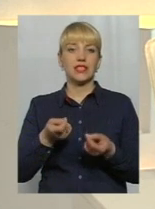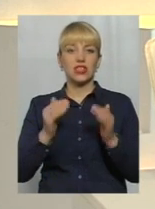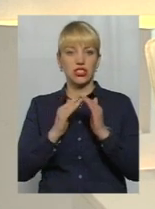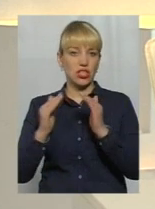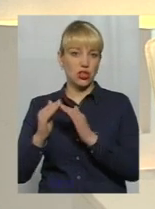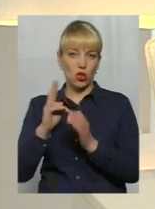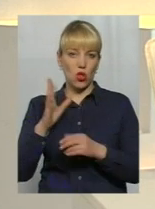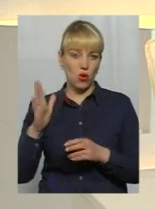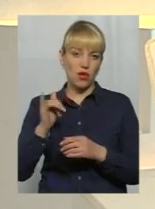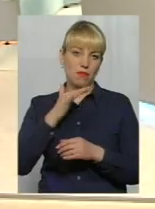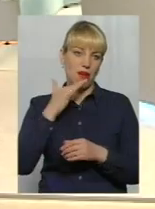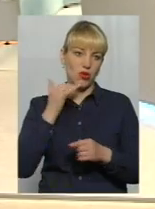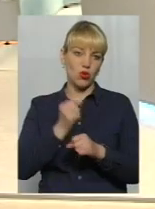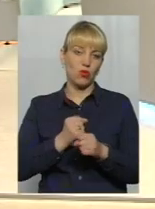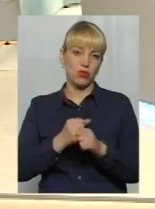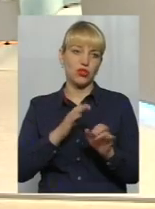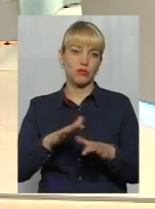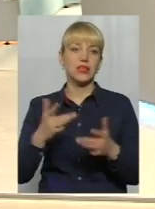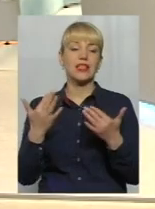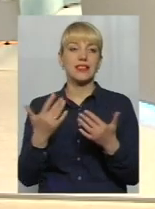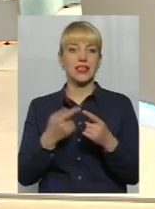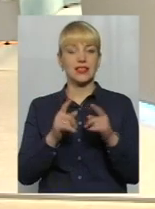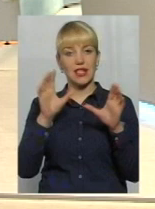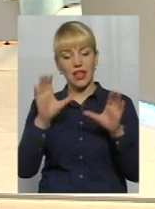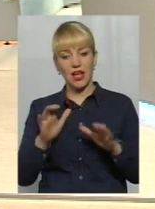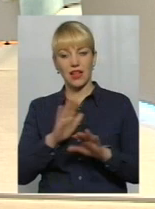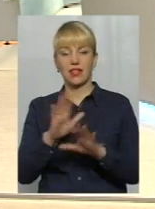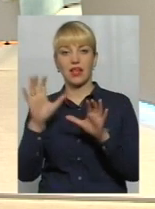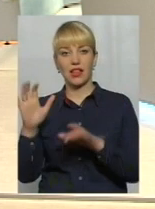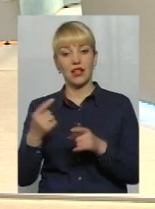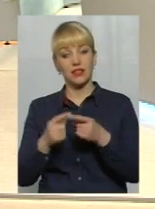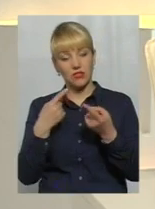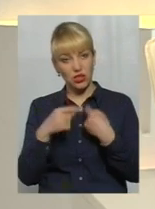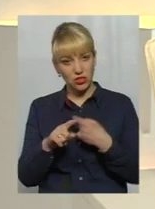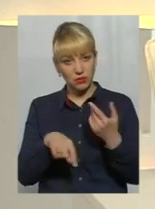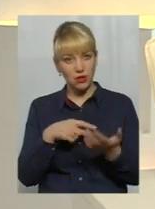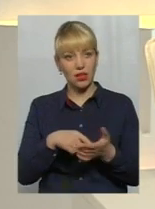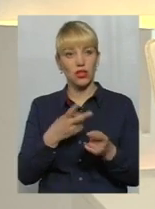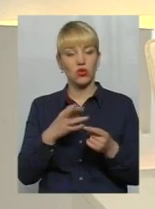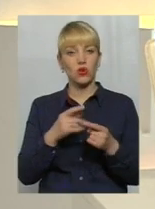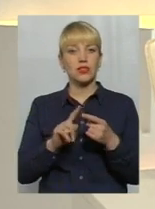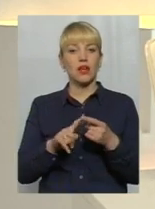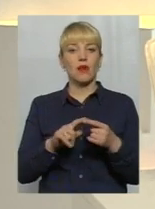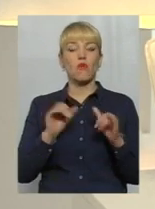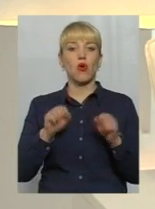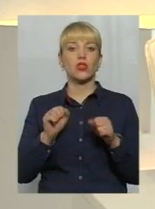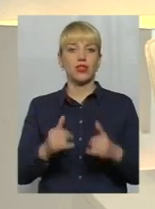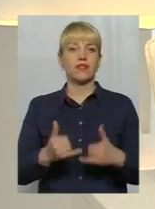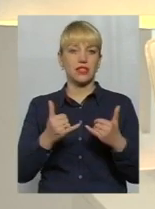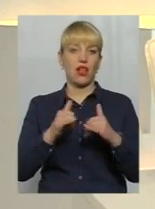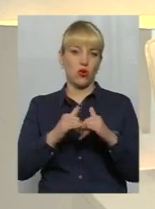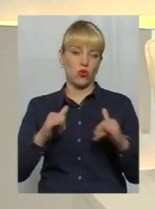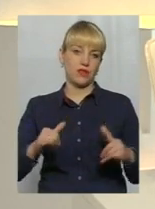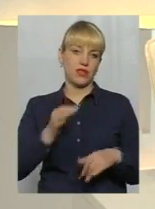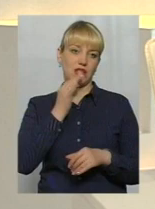багато робочих місць. Наскільки вони легальні, нелегальні – це вже інше питання. Разом з тим, це можливість для розвитку. Скажіть, будь